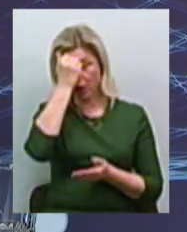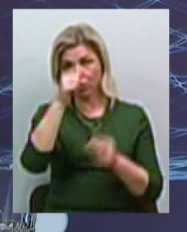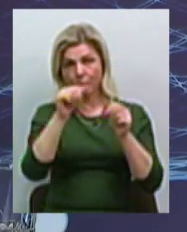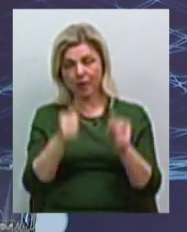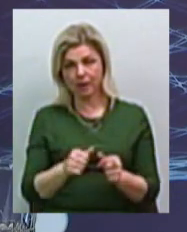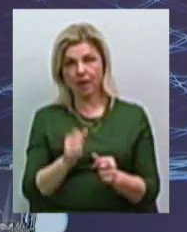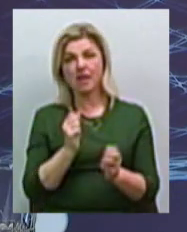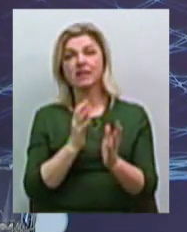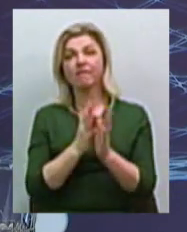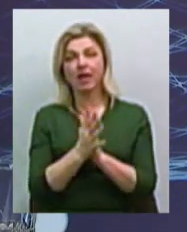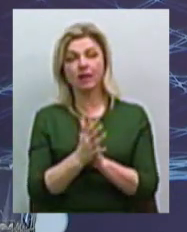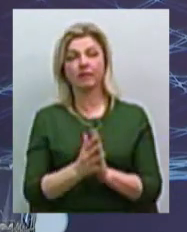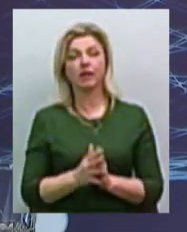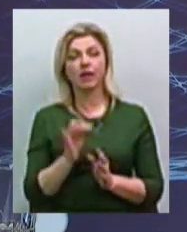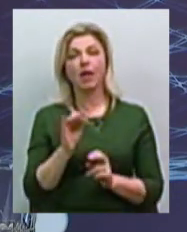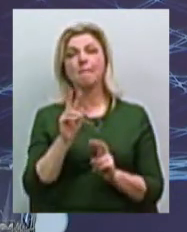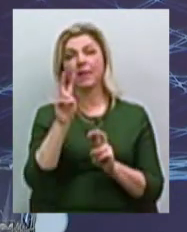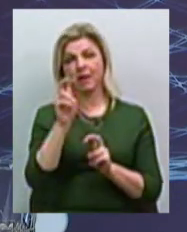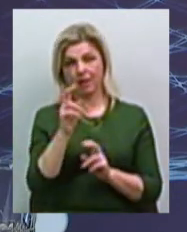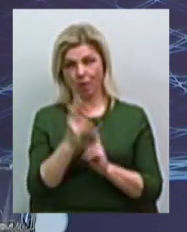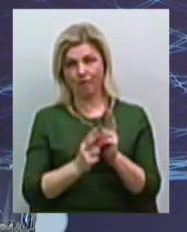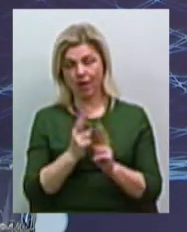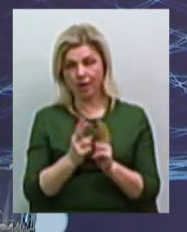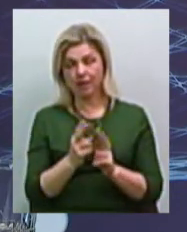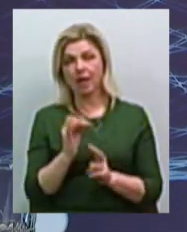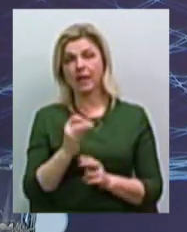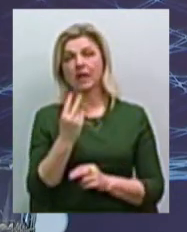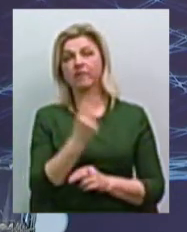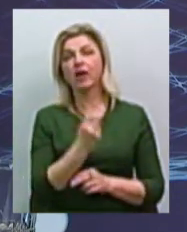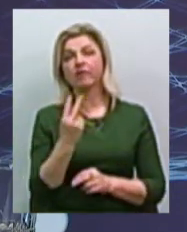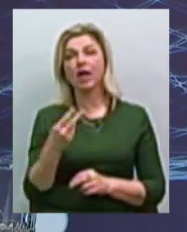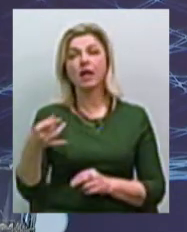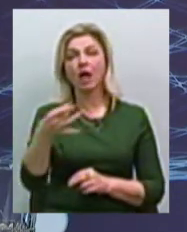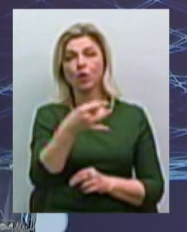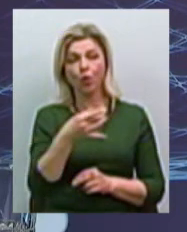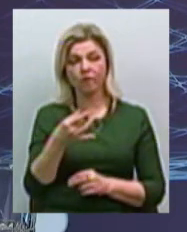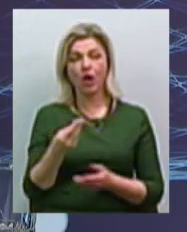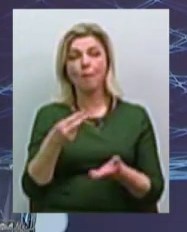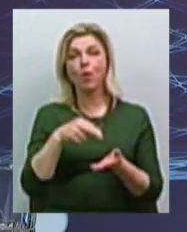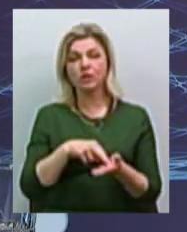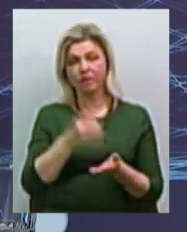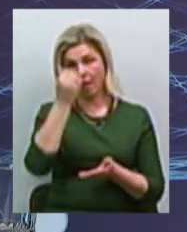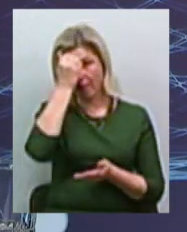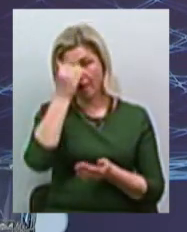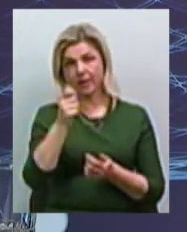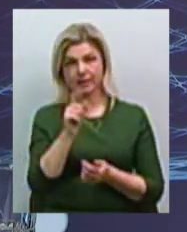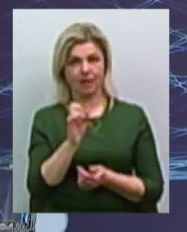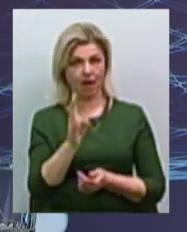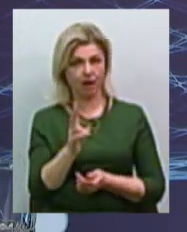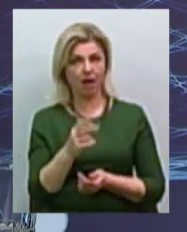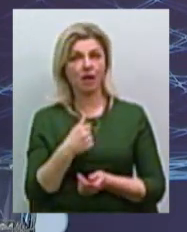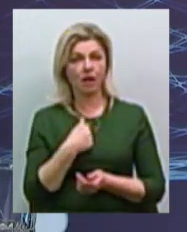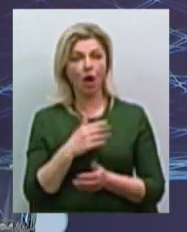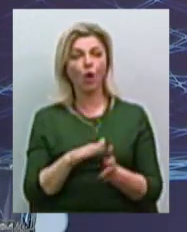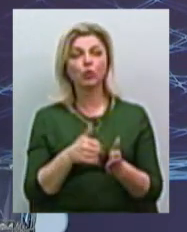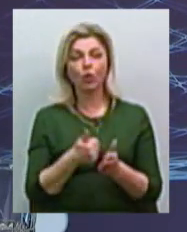сквер, і 22 районах поставлю пам'ятний знак. Я до сих пор той голос